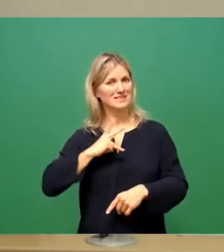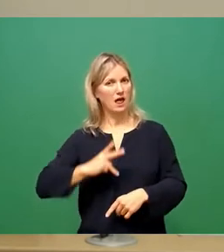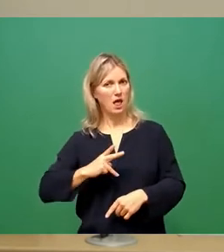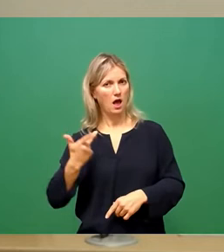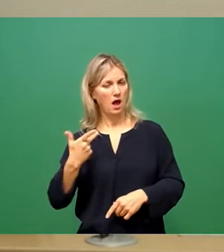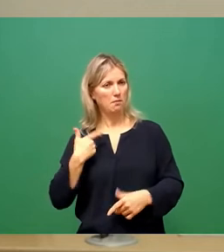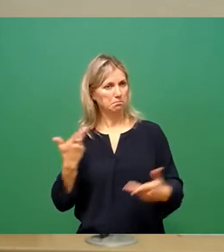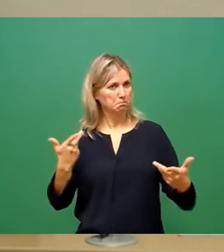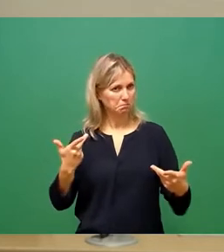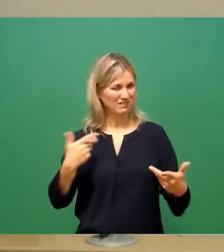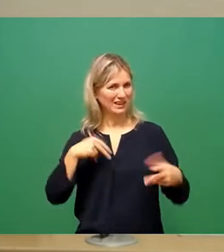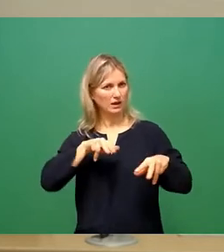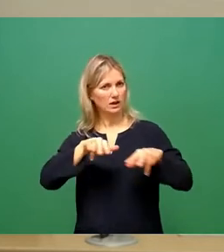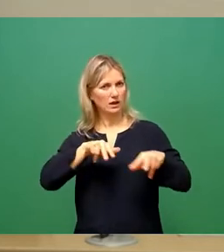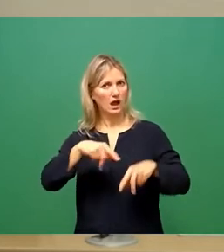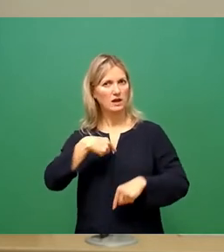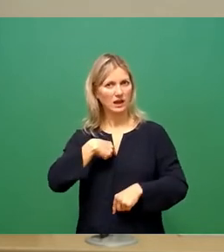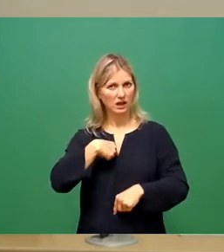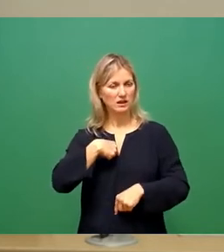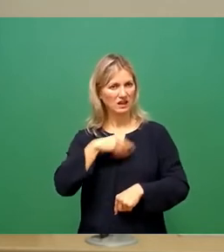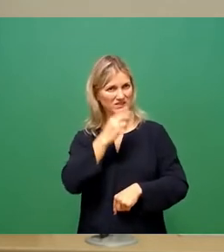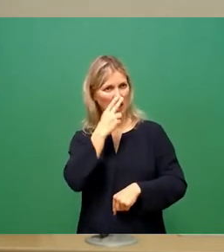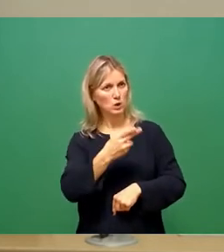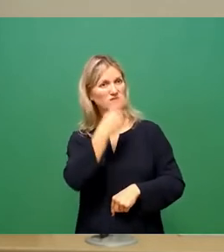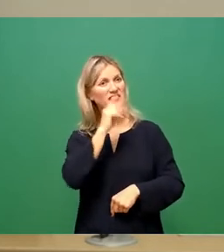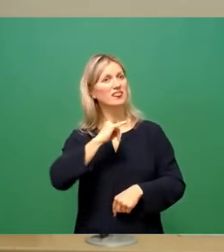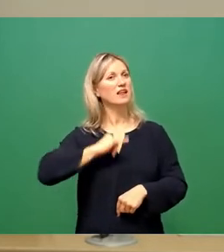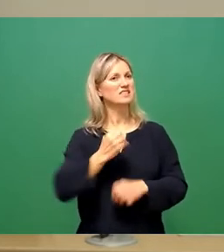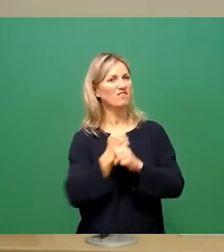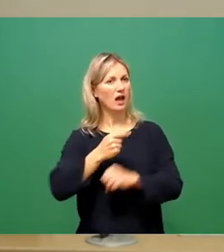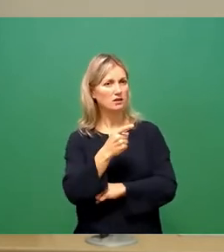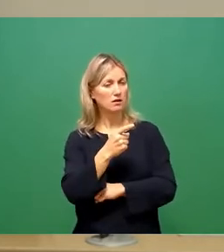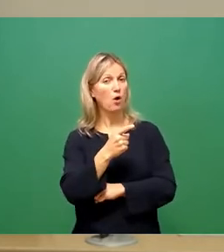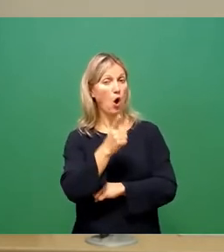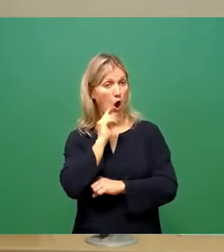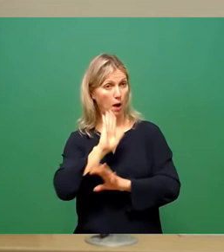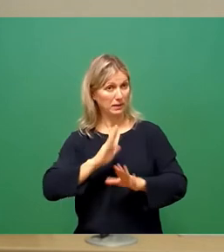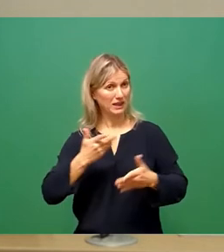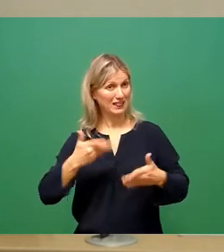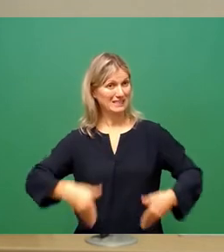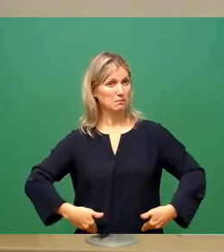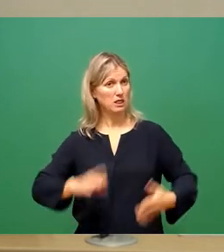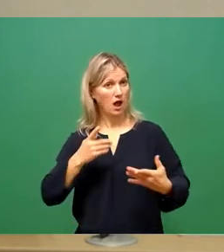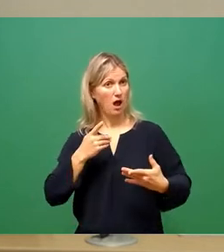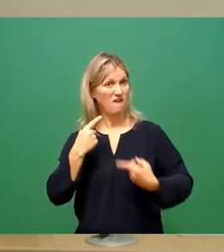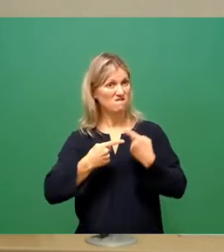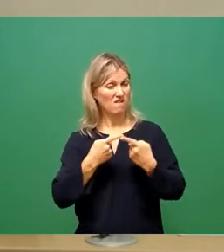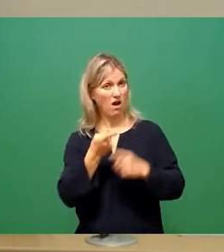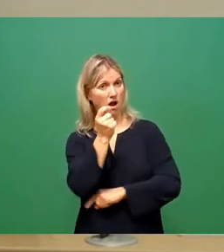Anhaltspunkten für ein Dienstvergehen hat der Dienstherr ein Disziplinarverfahren nach § 17